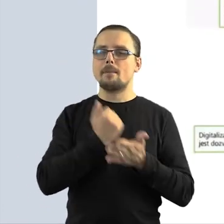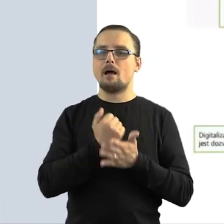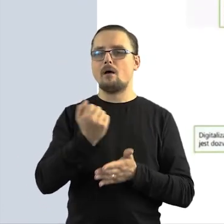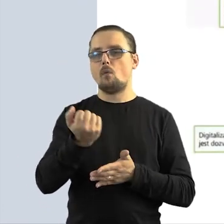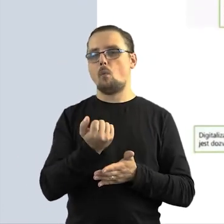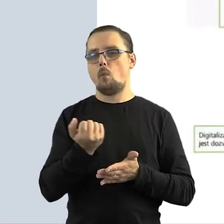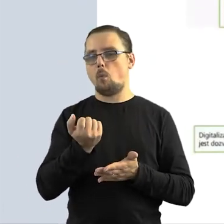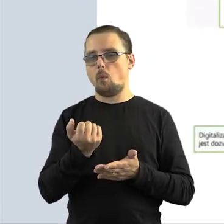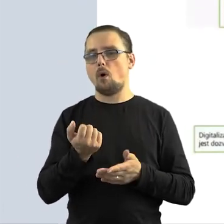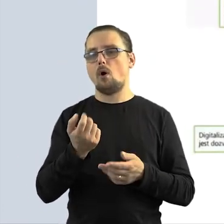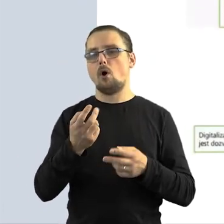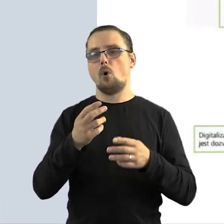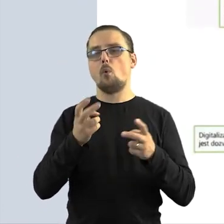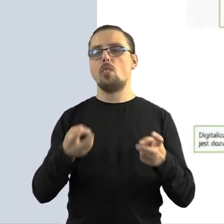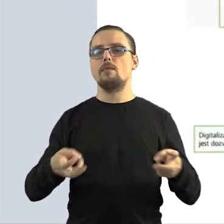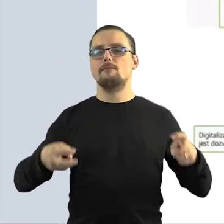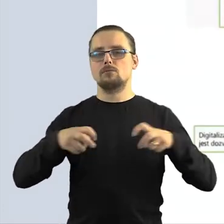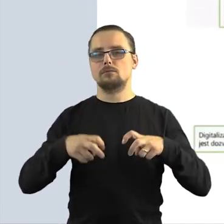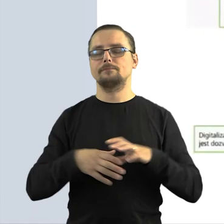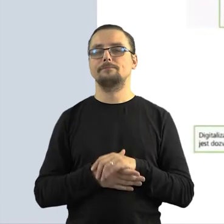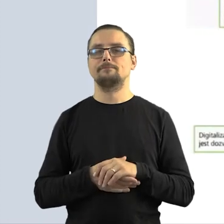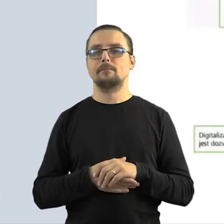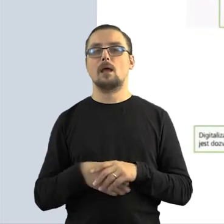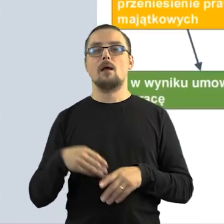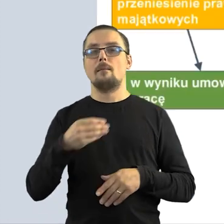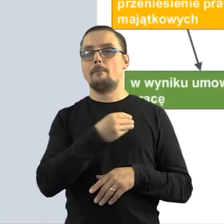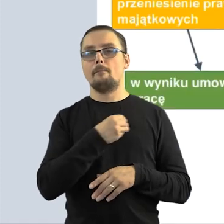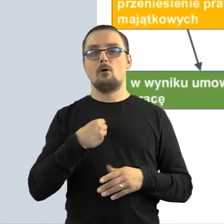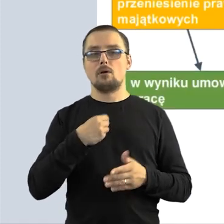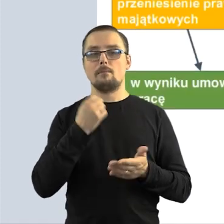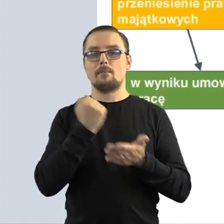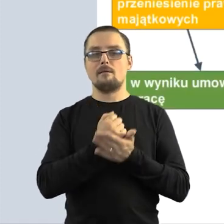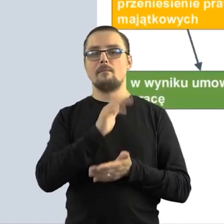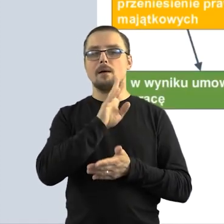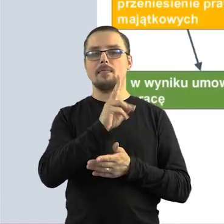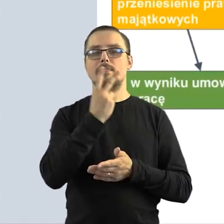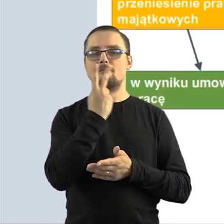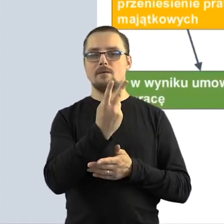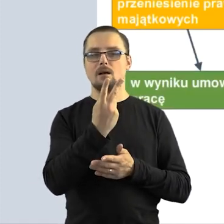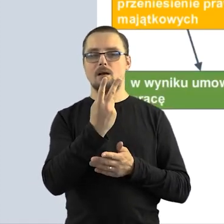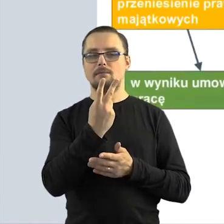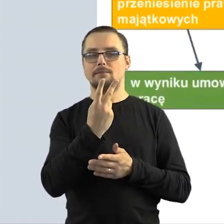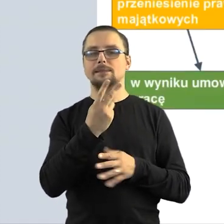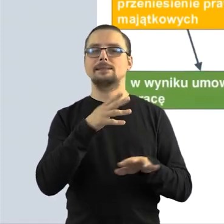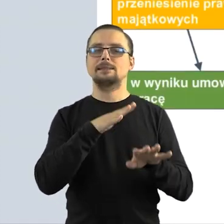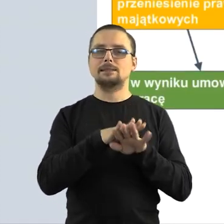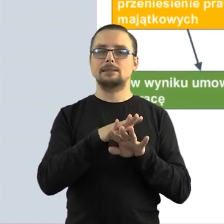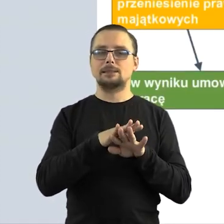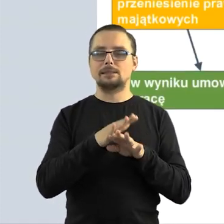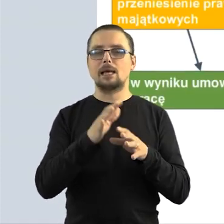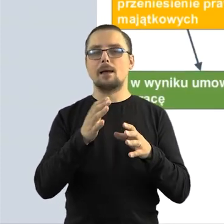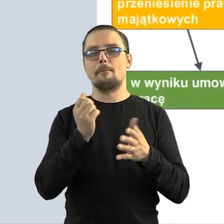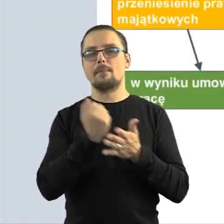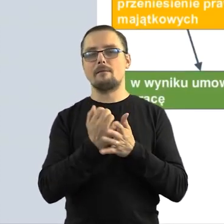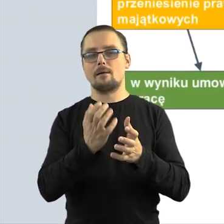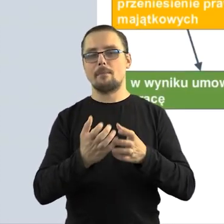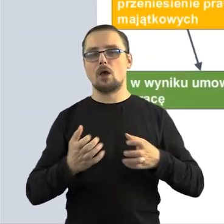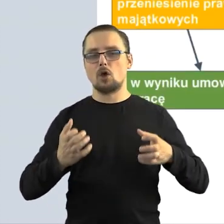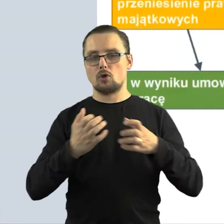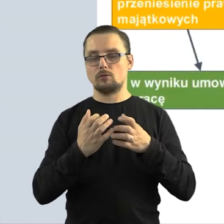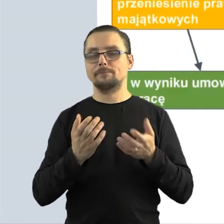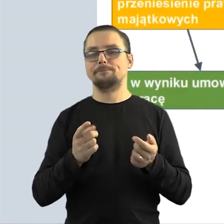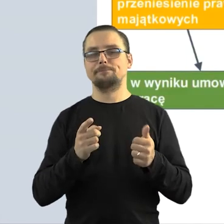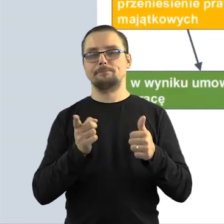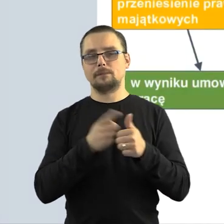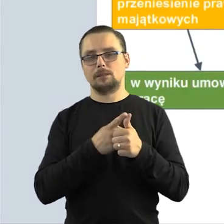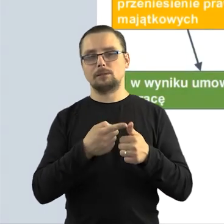posiadamy jakieś prawa do tego utworu. I co to znaczy posiadamy jakieś prawa do tego utworu? Polskie prawo przewiduje dwa mechanizmy